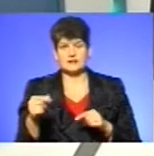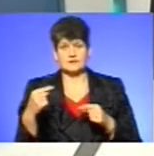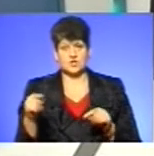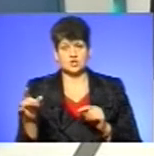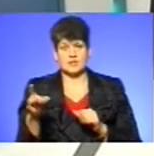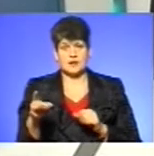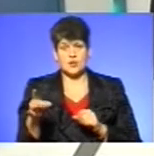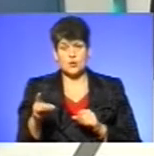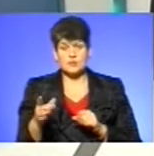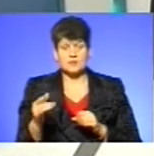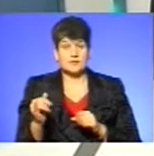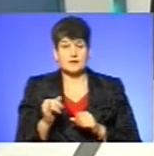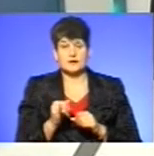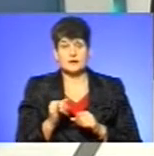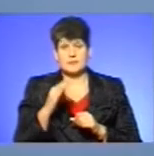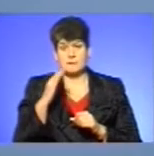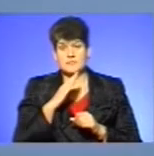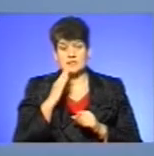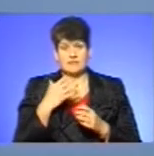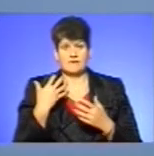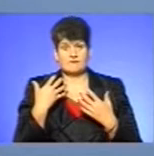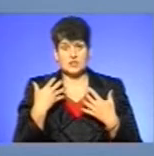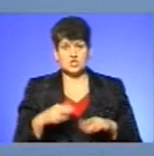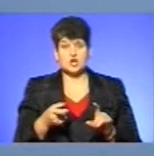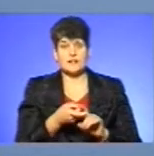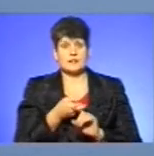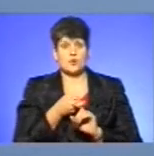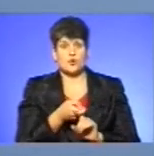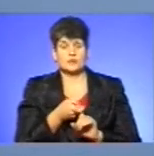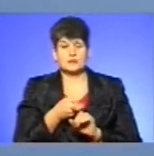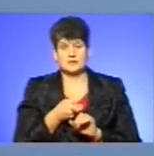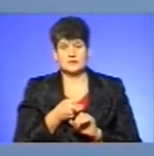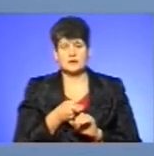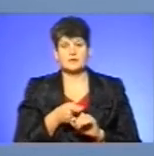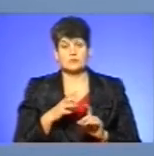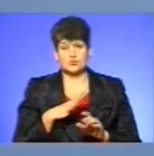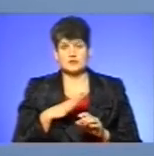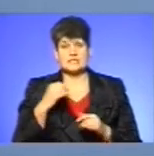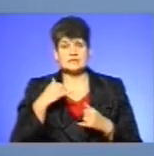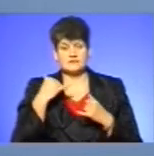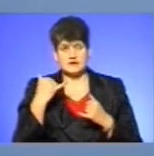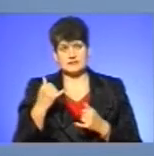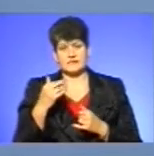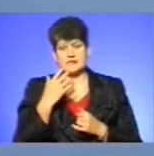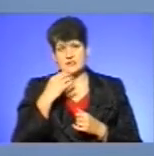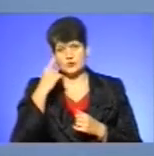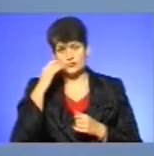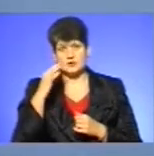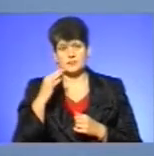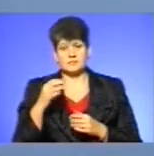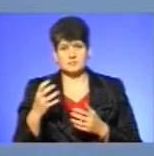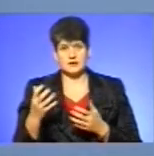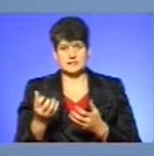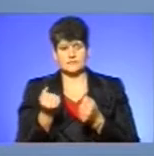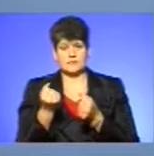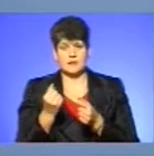І таким чином батьки втрачали з ними контакт. Бувалося звернення національну поліцію, і ми встановили портали їх додому.